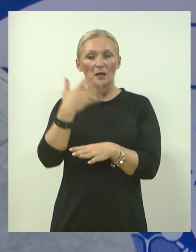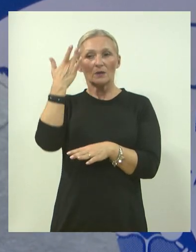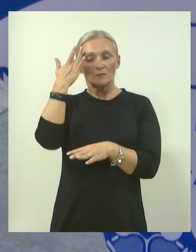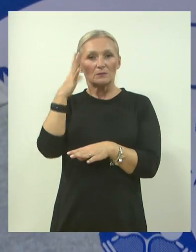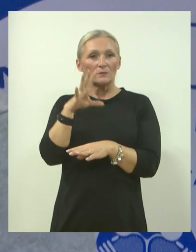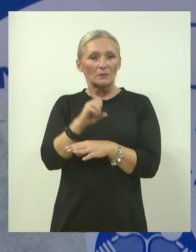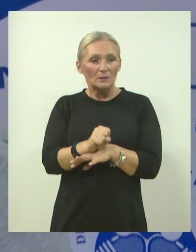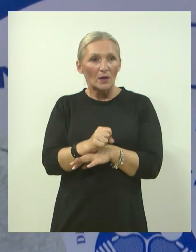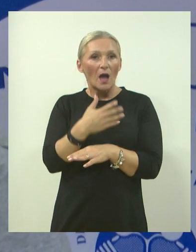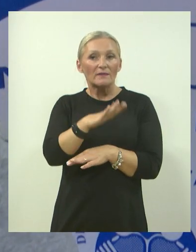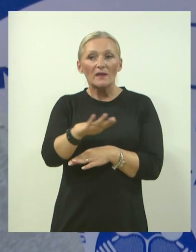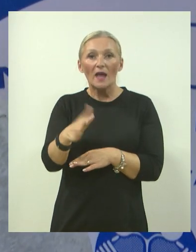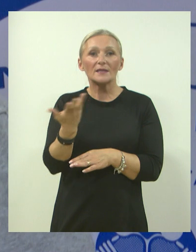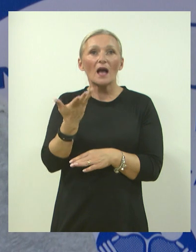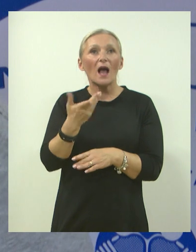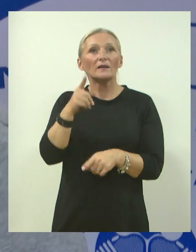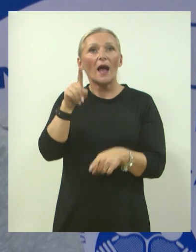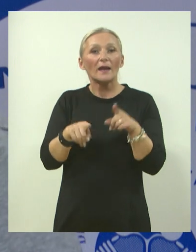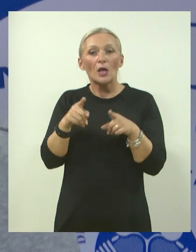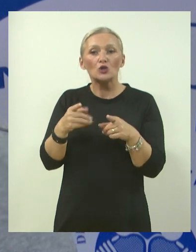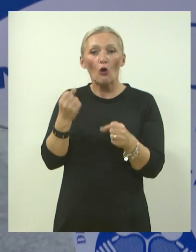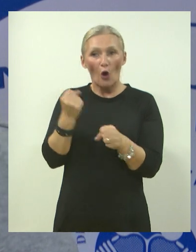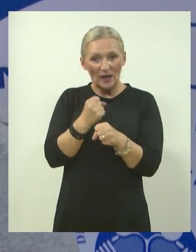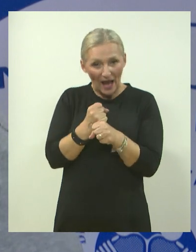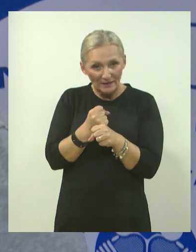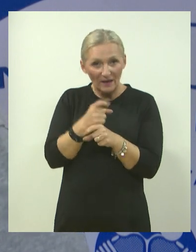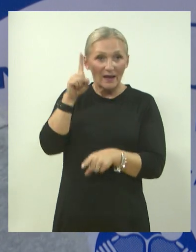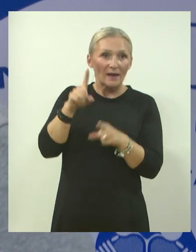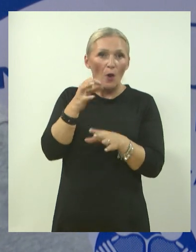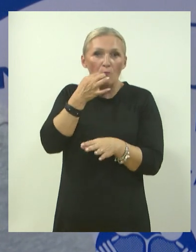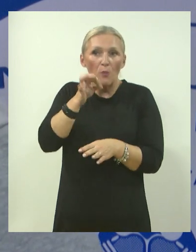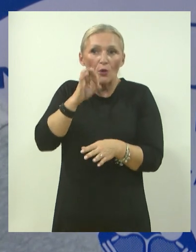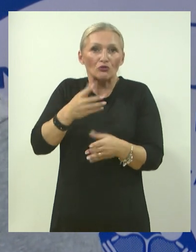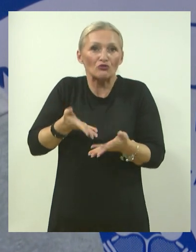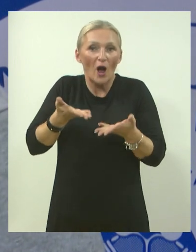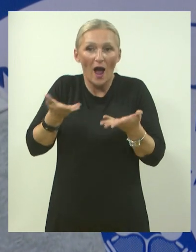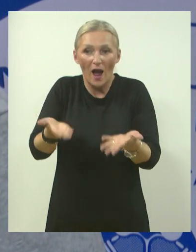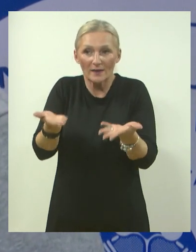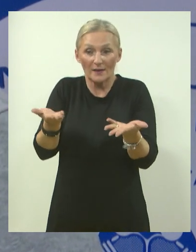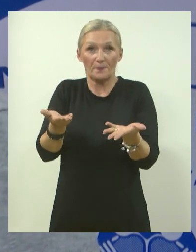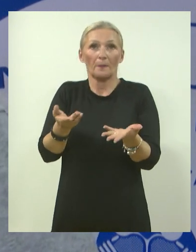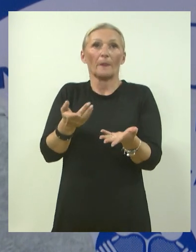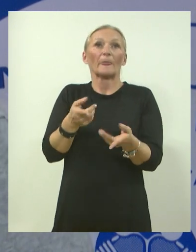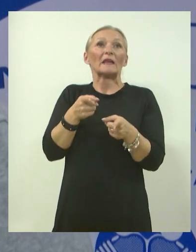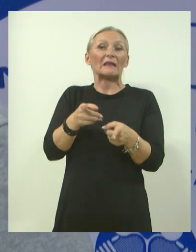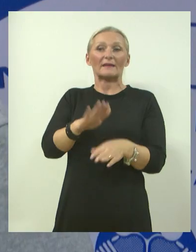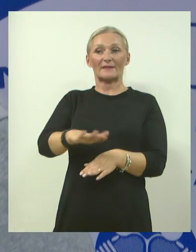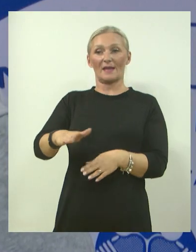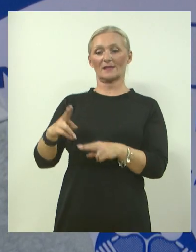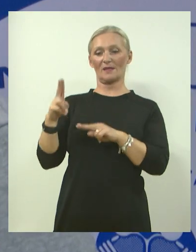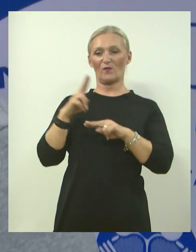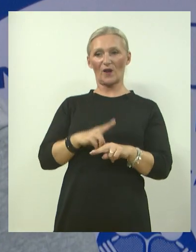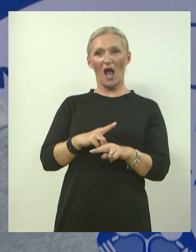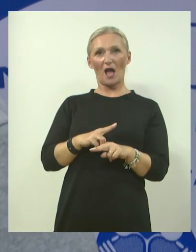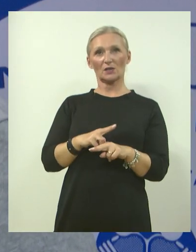da djeca kad se nešto s njima napravi, nekakva poboljšanje se dogode, u stvari ta djeca se vraća u